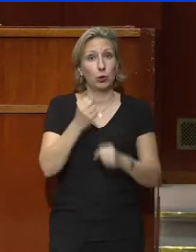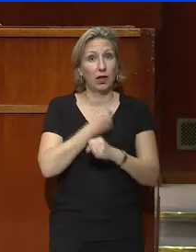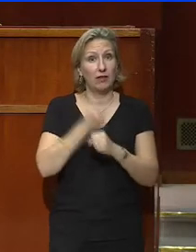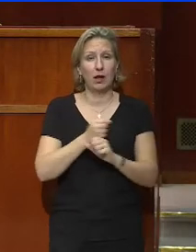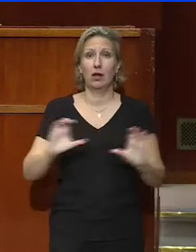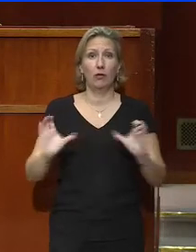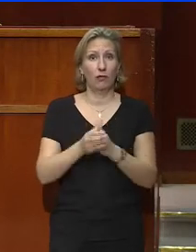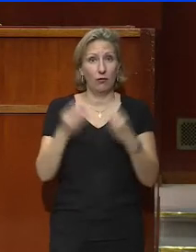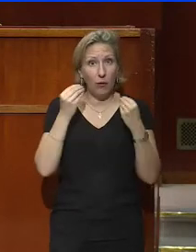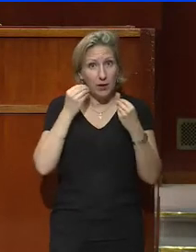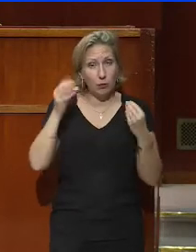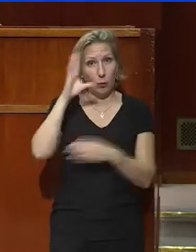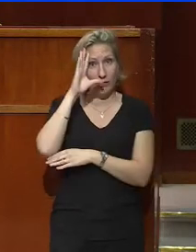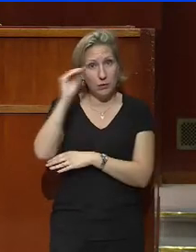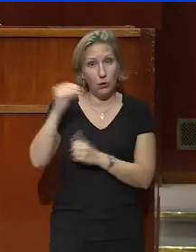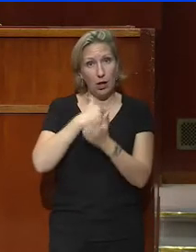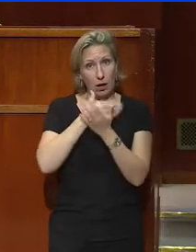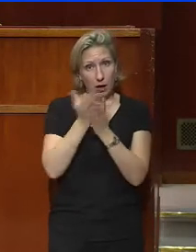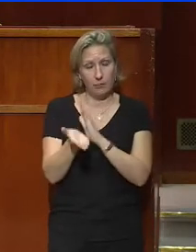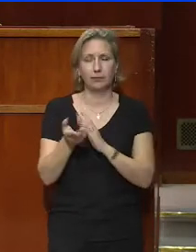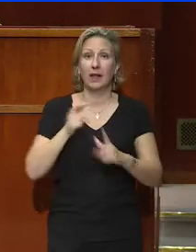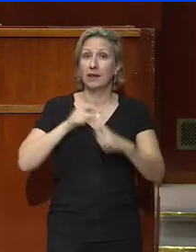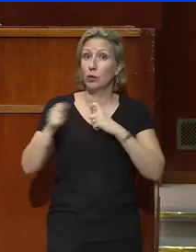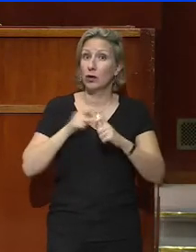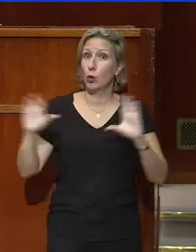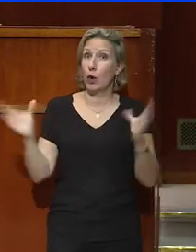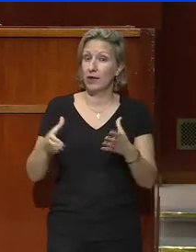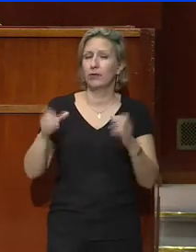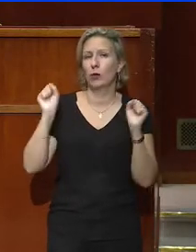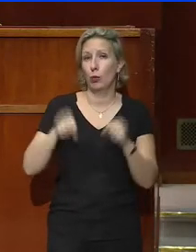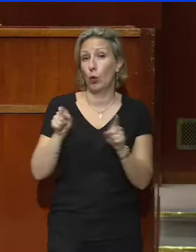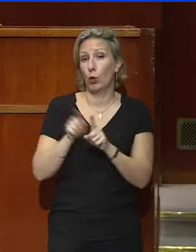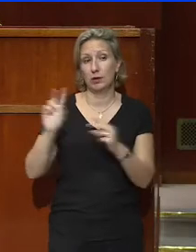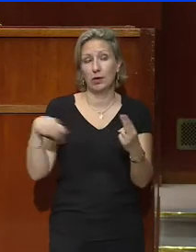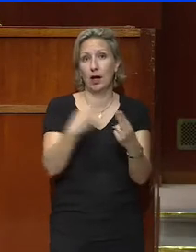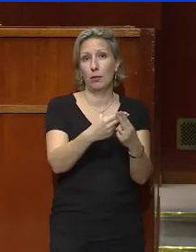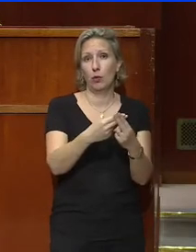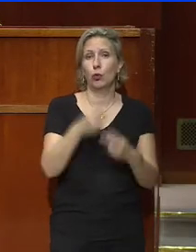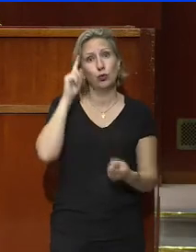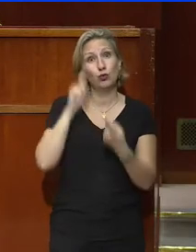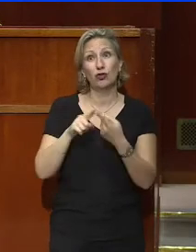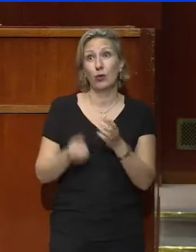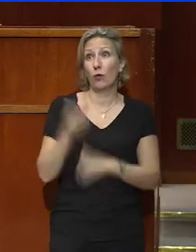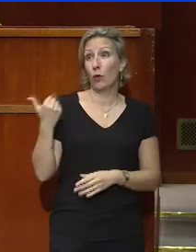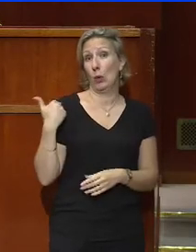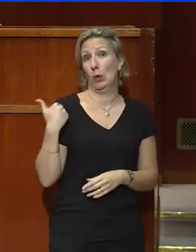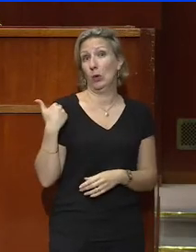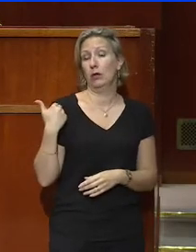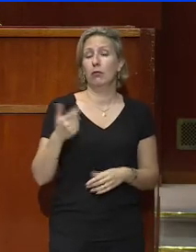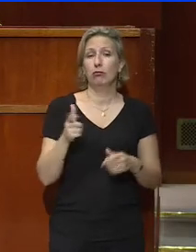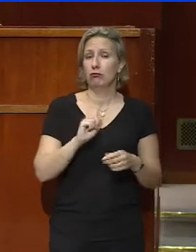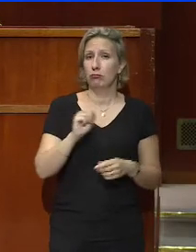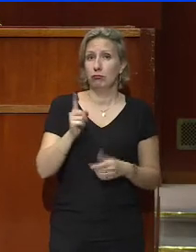à la formation professionnelle. La négociation collective peut également apporter des réponses. Le sujet n'est pas nouveau. Les gérants non